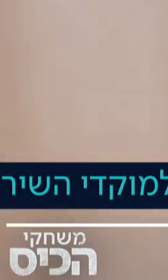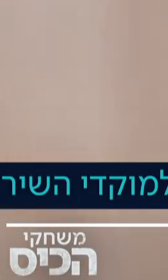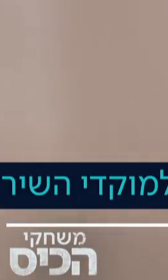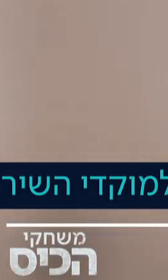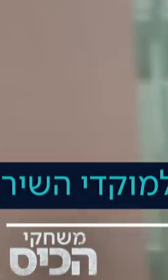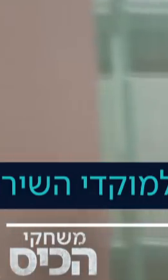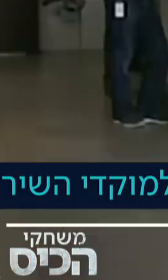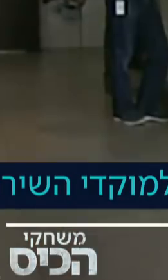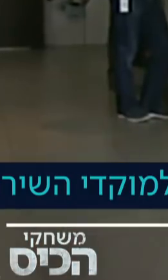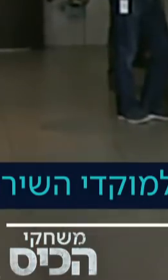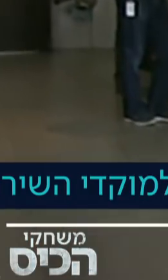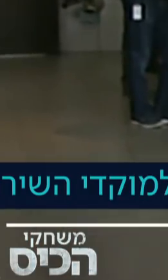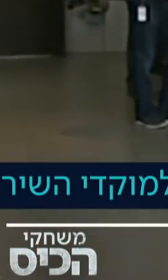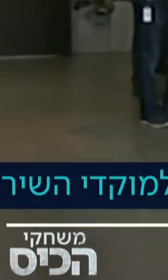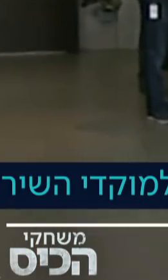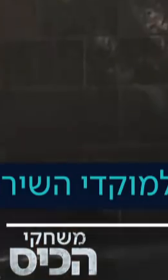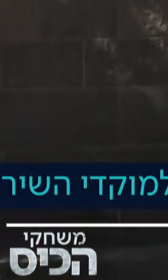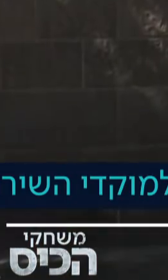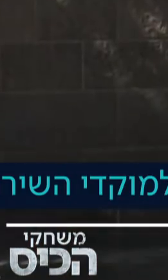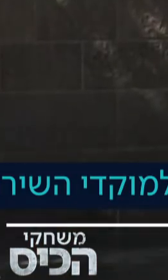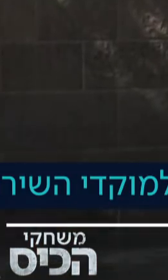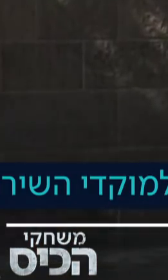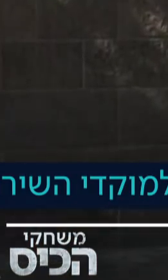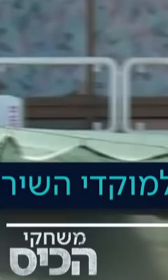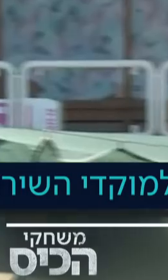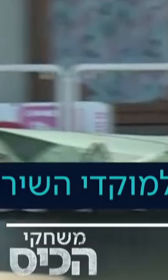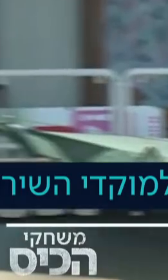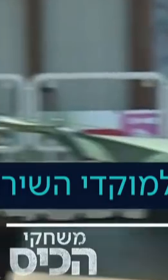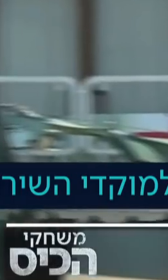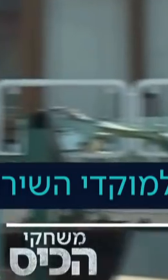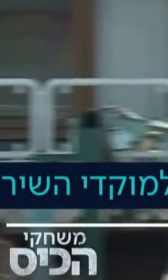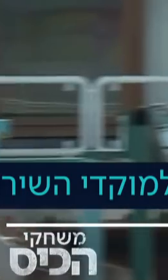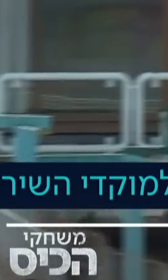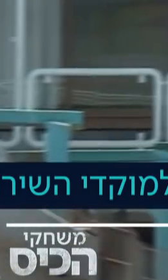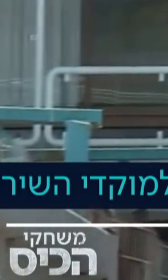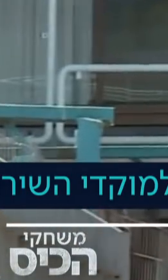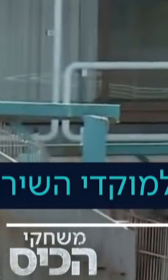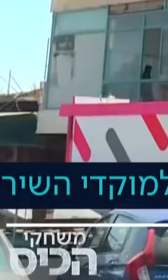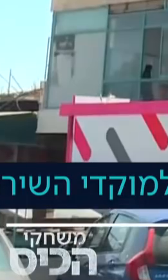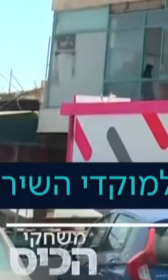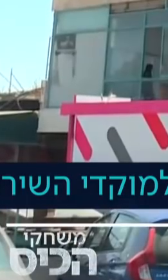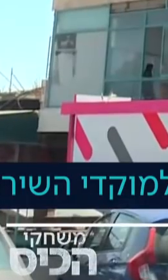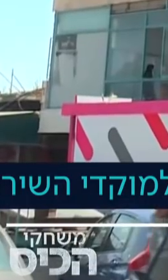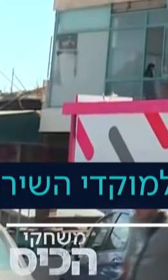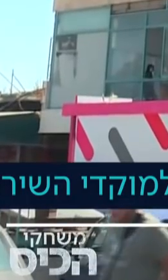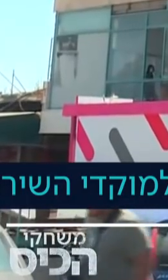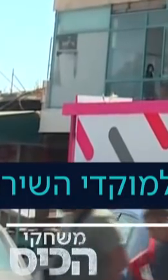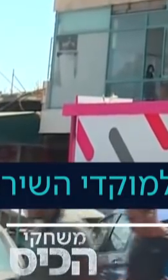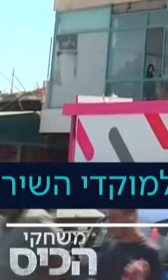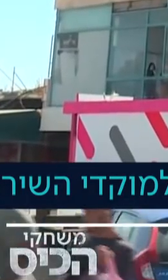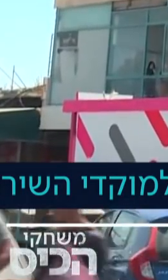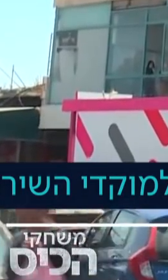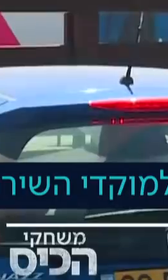להם בתוך שש דקות כפי שנקבע בחוק. במשרד גילו למשל שחברת רמי לוי תקשורת לא הפעילה מוקד תמיכה 24